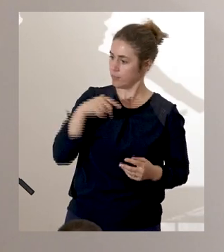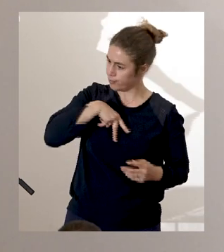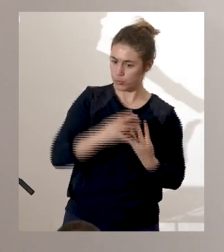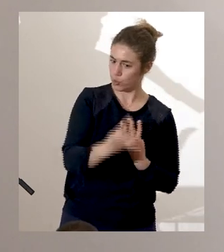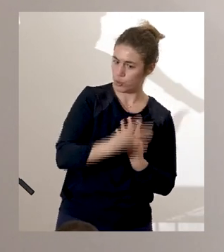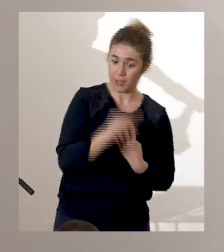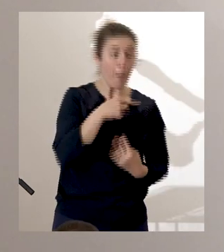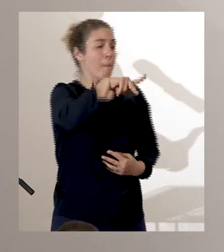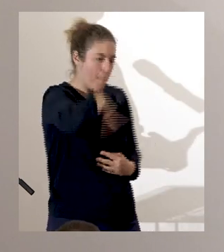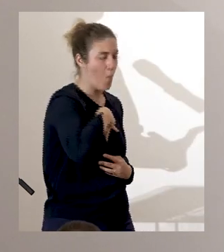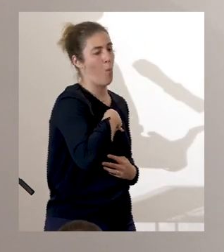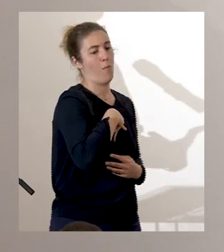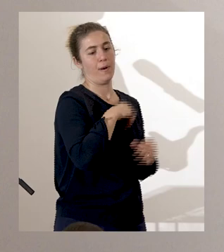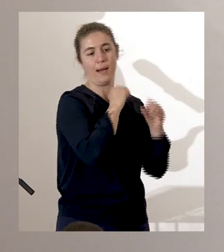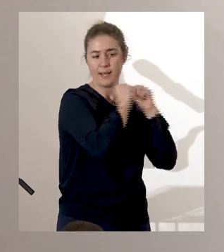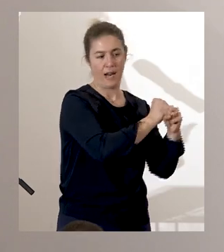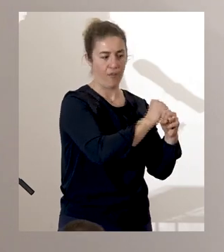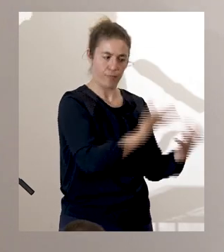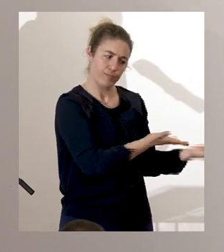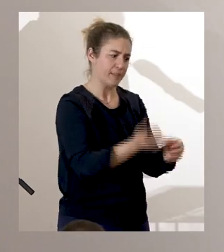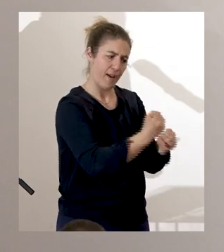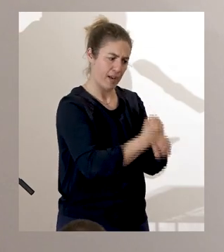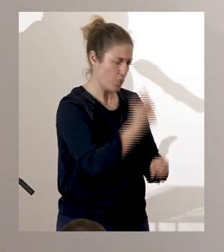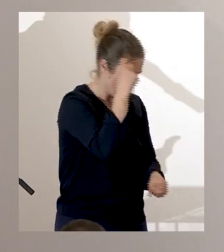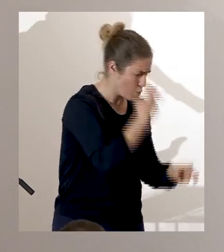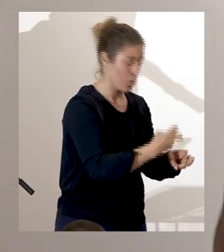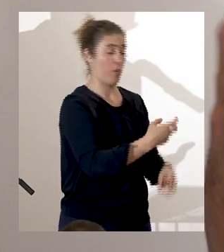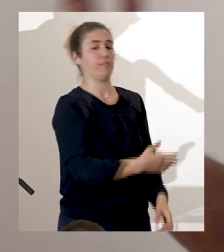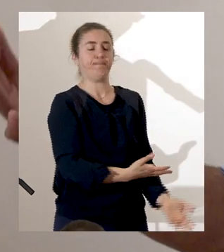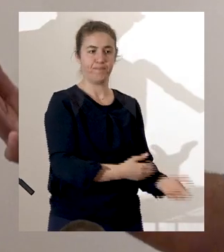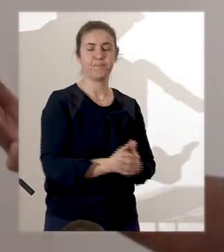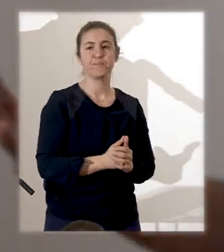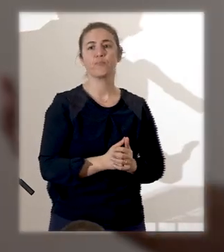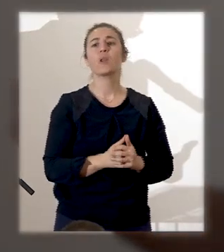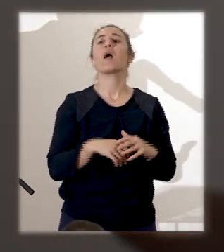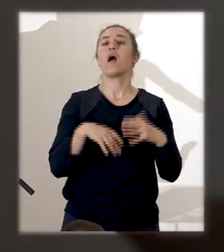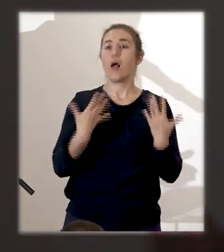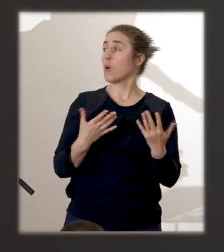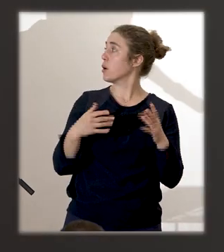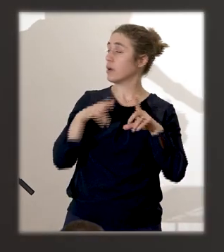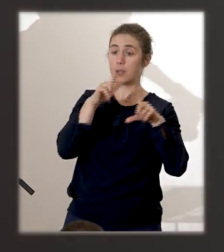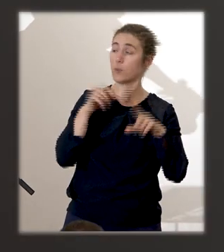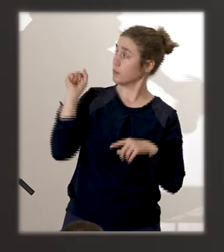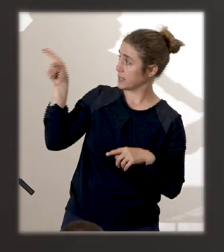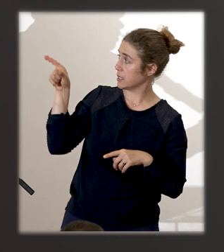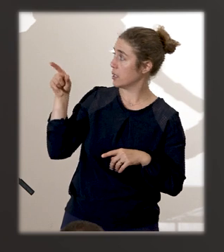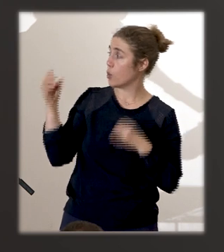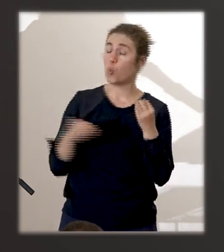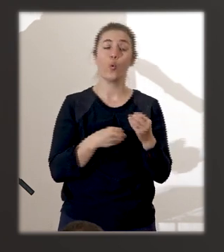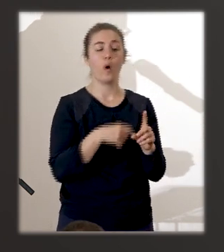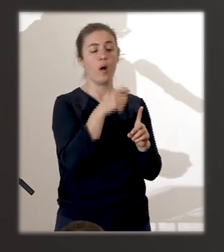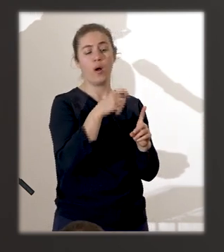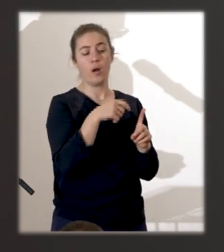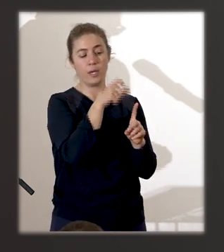leurs esclaves plus durement. Finalement, que ce soit par le tableau de Brunias ou avec le Code Judée